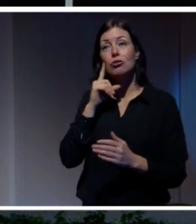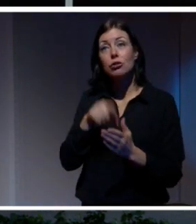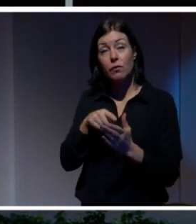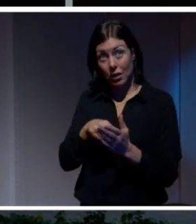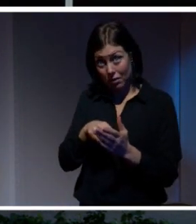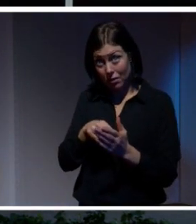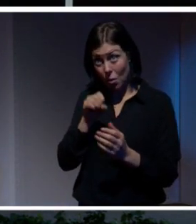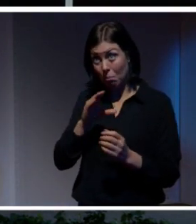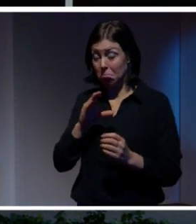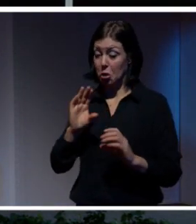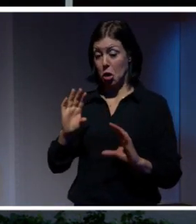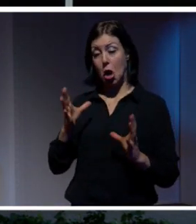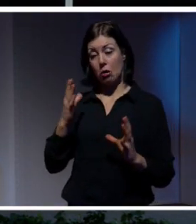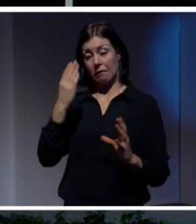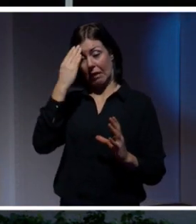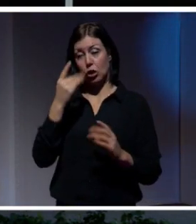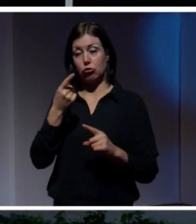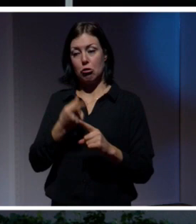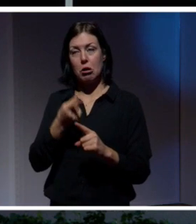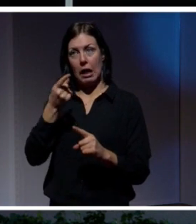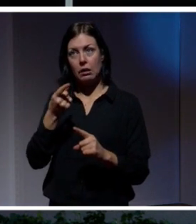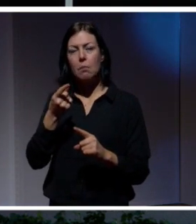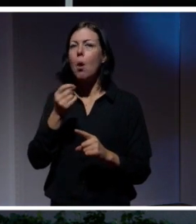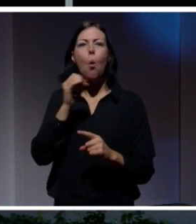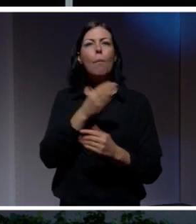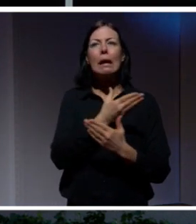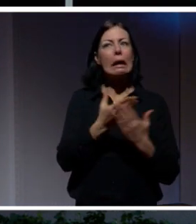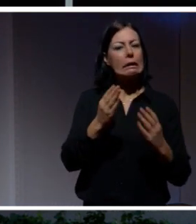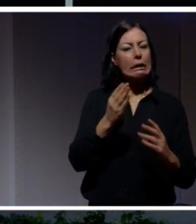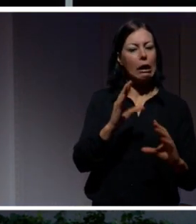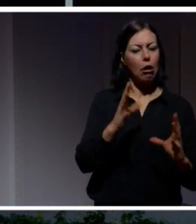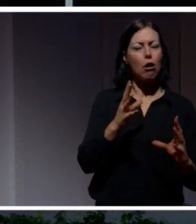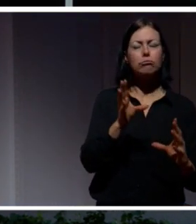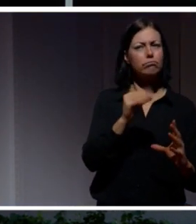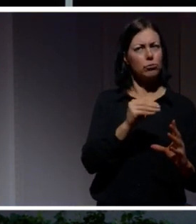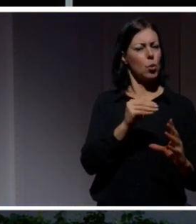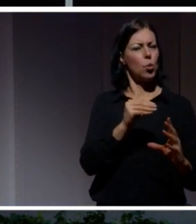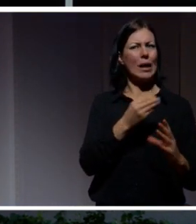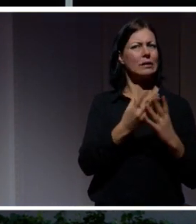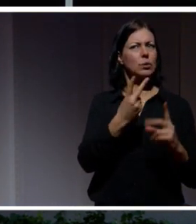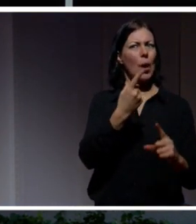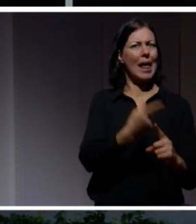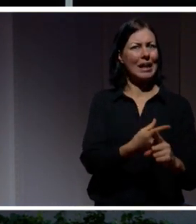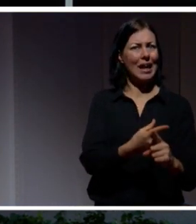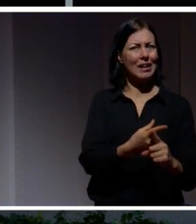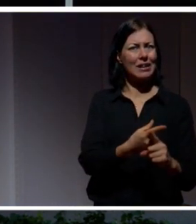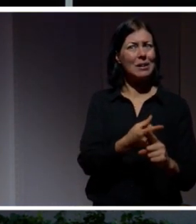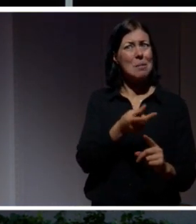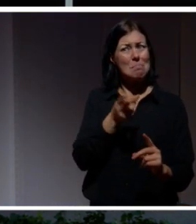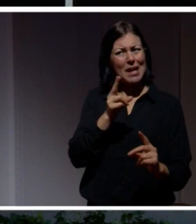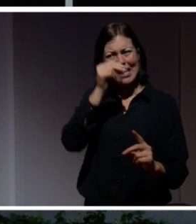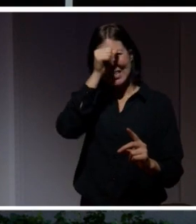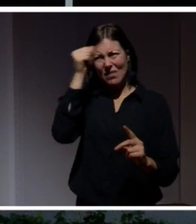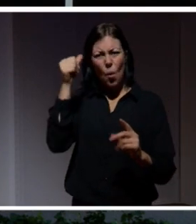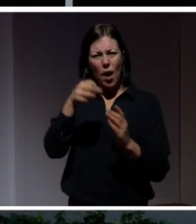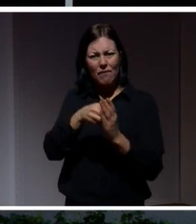klarhet i det? Ja, då kanske det är okej. Om det är oklarheter där, då är det inte riktigt lika enkelt längre. Och det här är svåra värderingar att